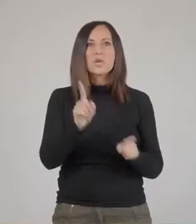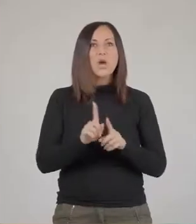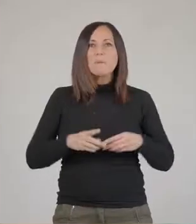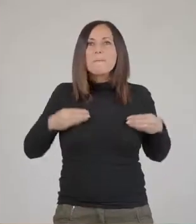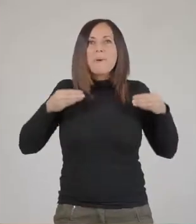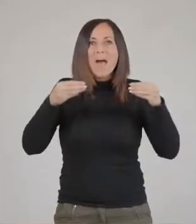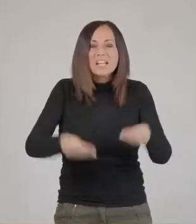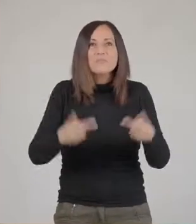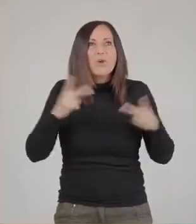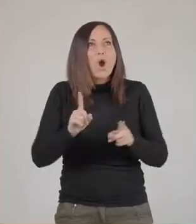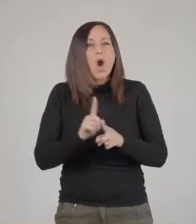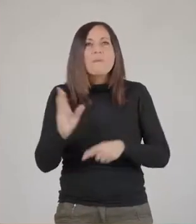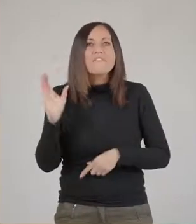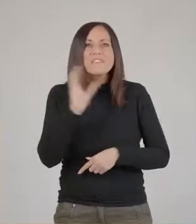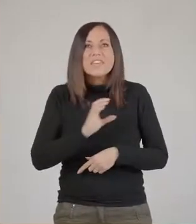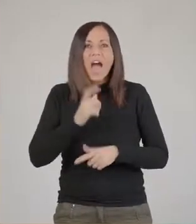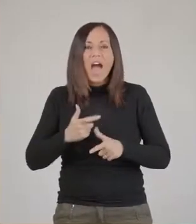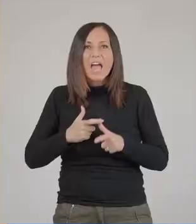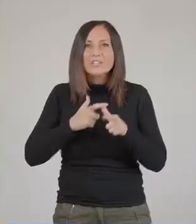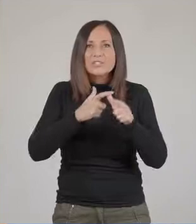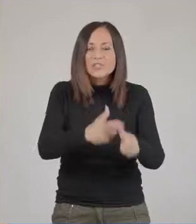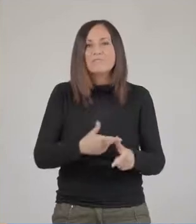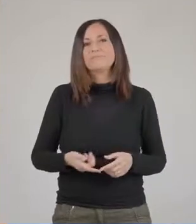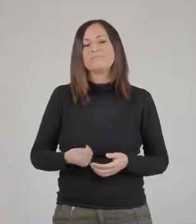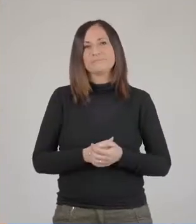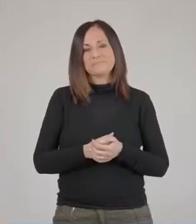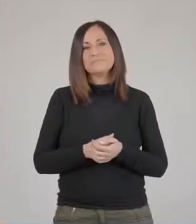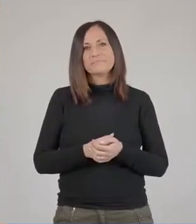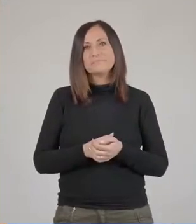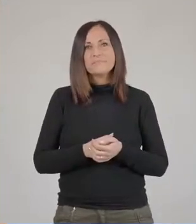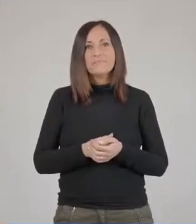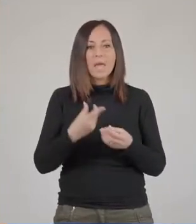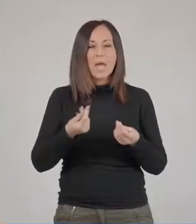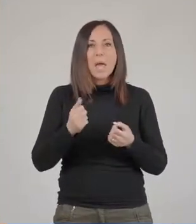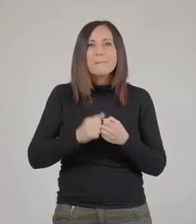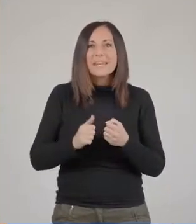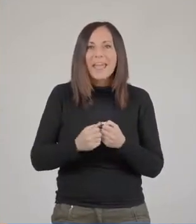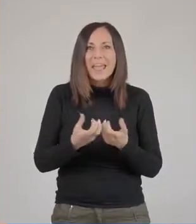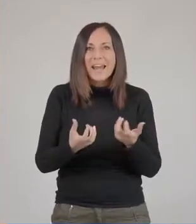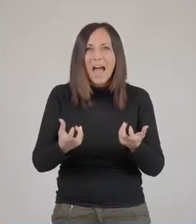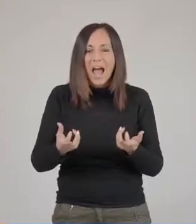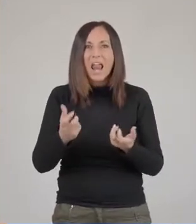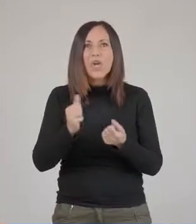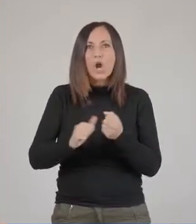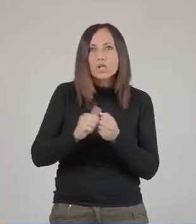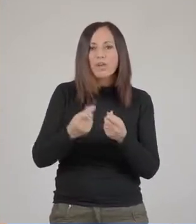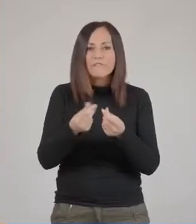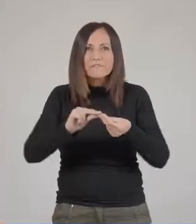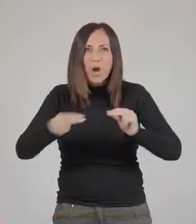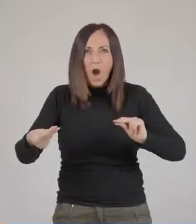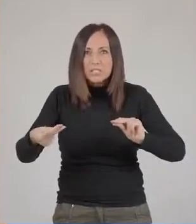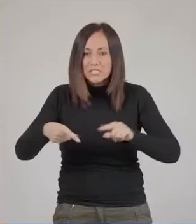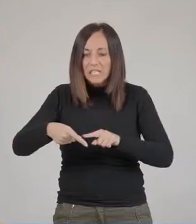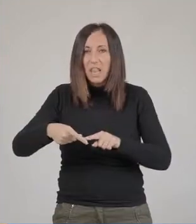rende partecipi di una sorta di viaggio che va sostanzialmente dal mondo dei minerali, rocce e fossili